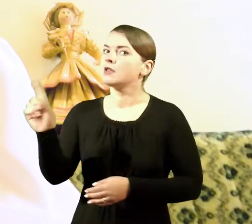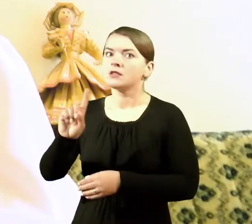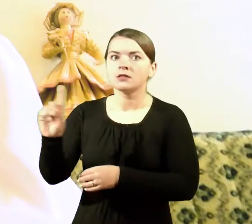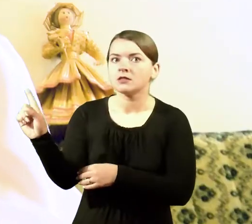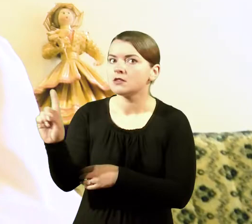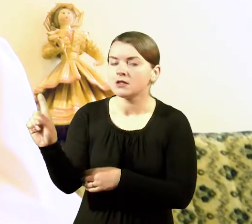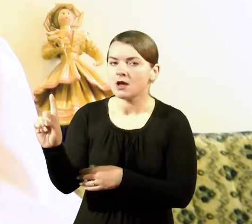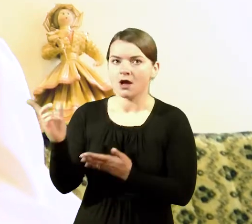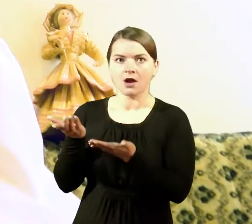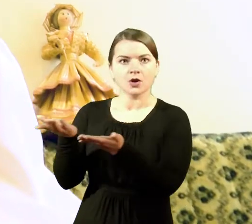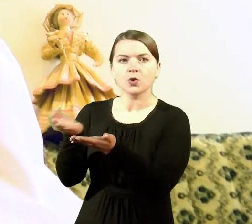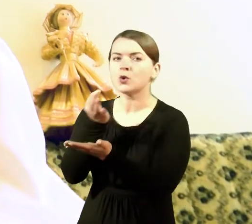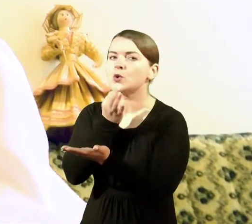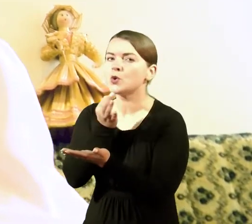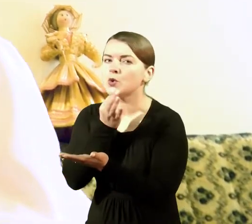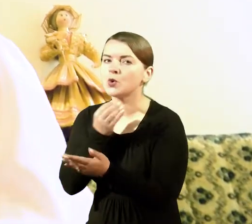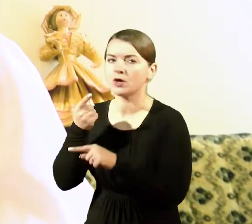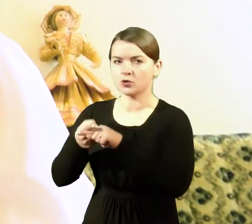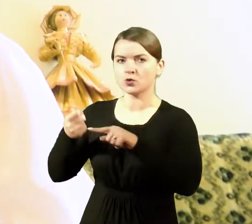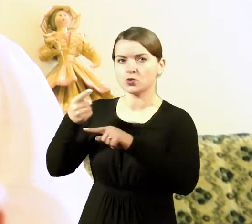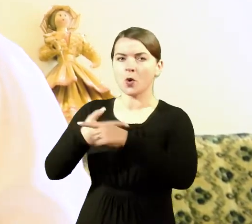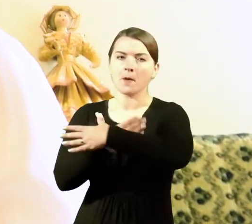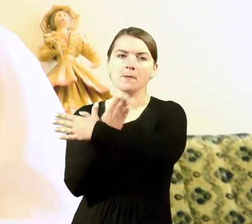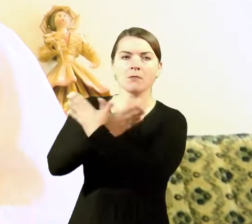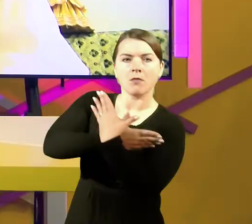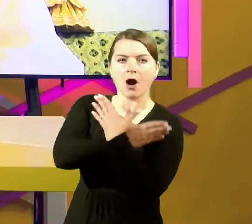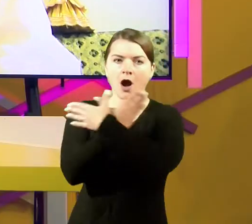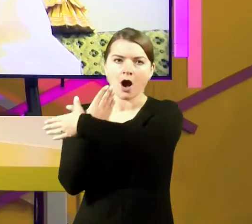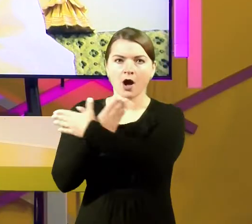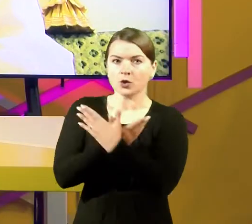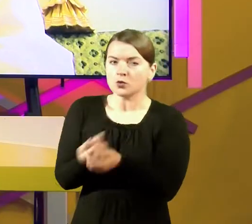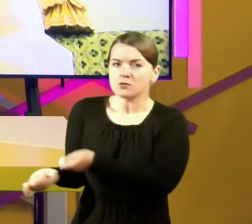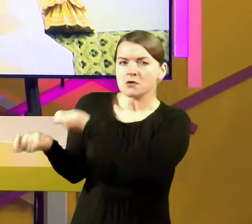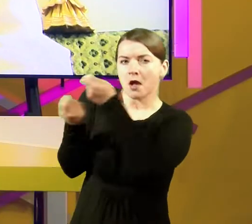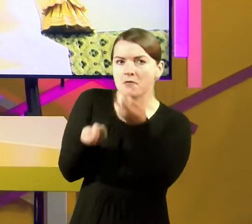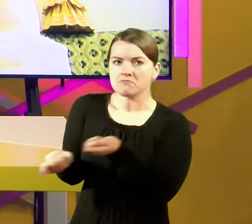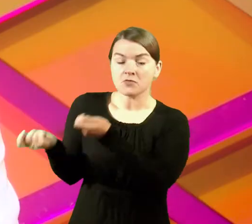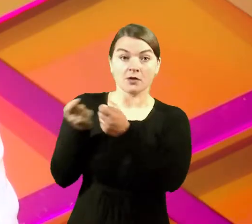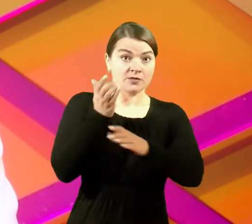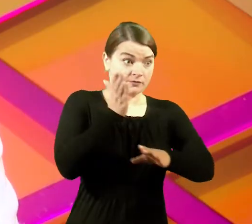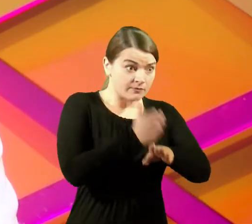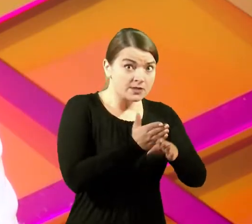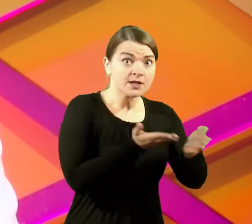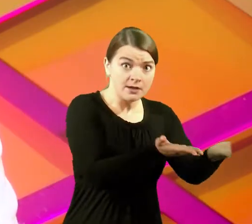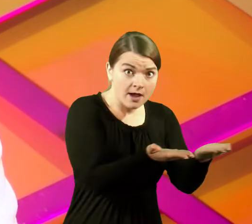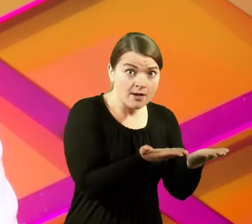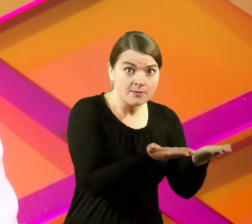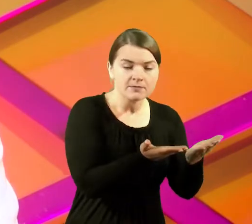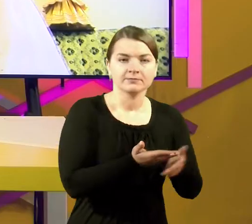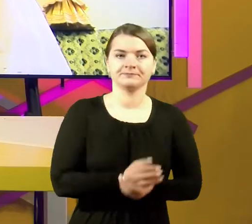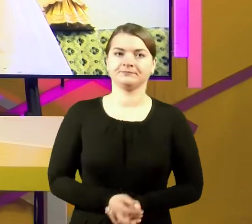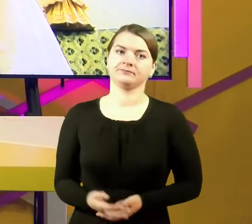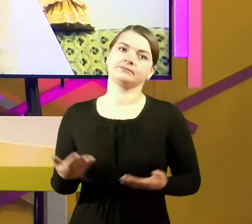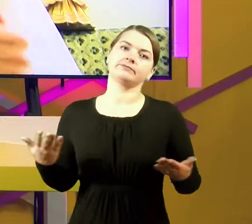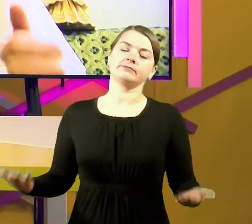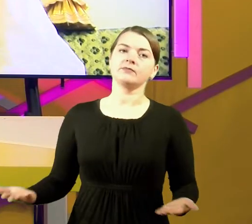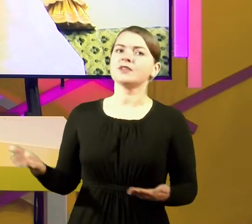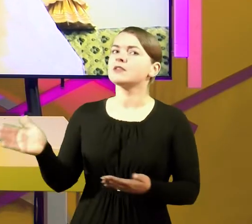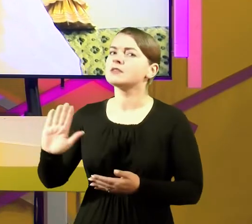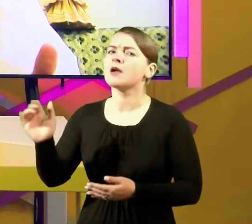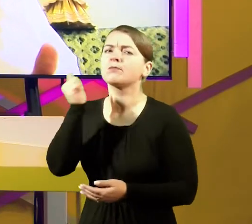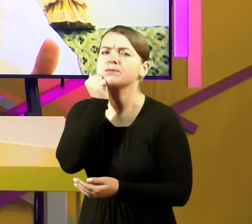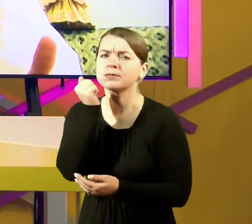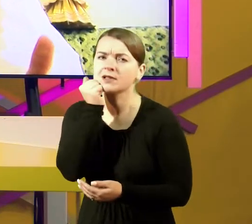duoną? Na, ne. Tada grūdus vežu į malūną. Tai malūnas tada kepa duoną? Taigi,